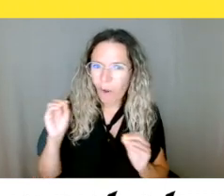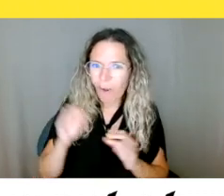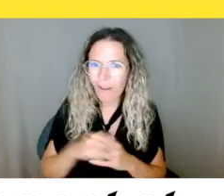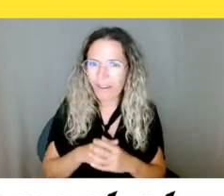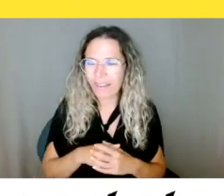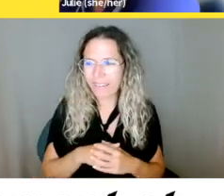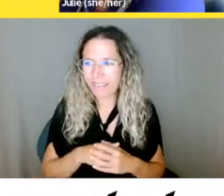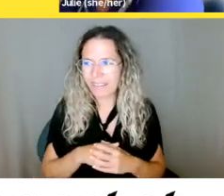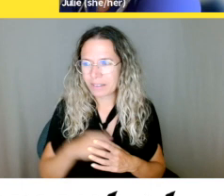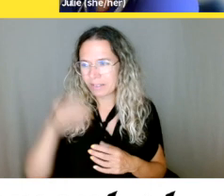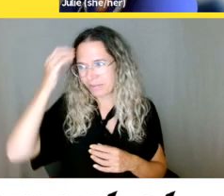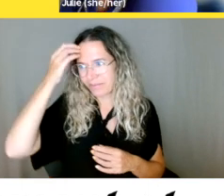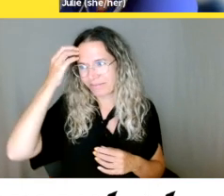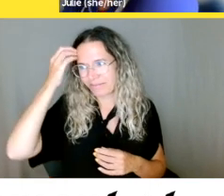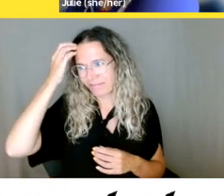Oui, donc,